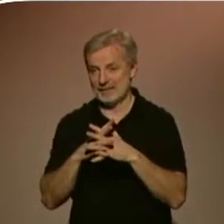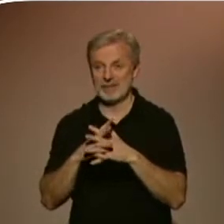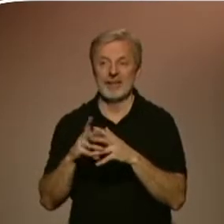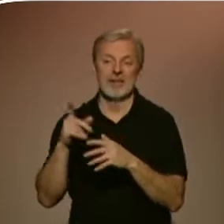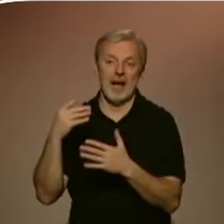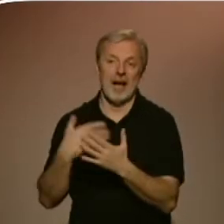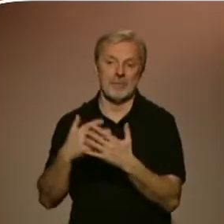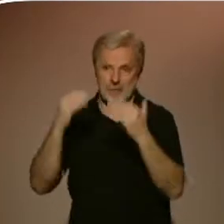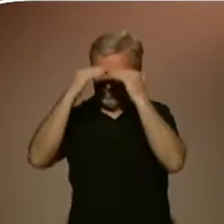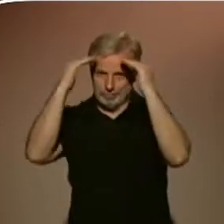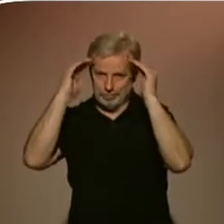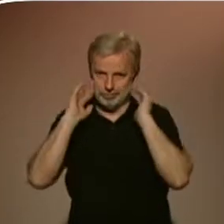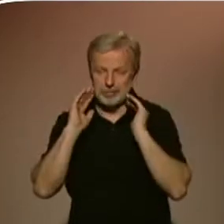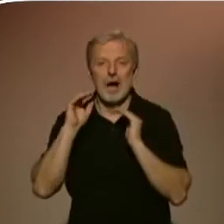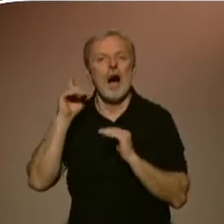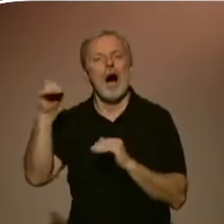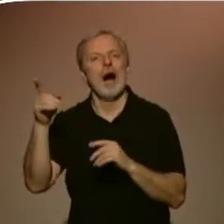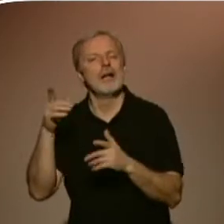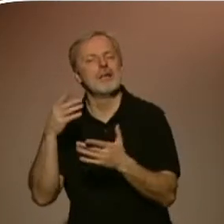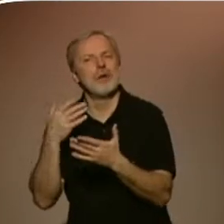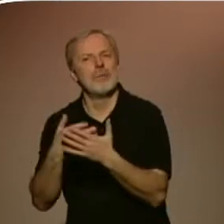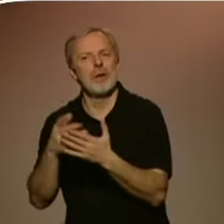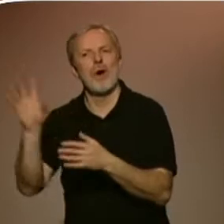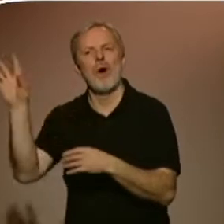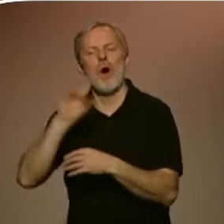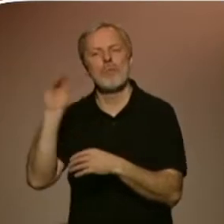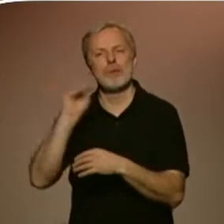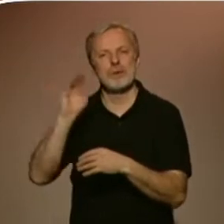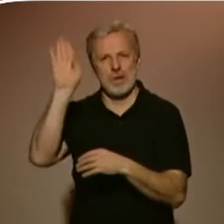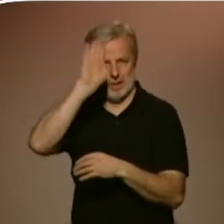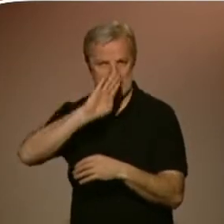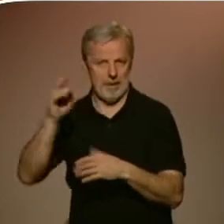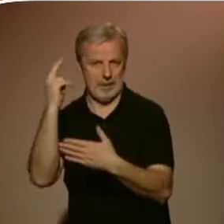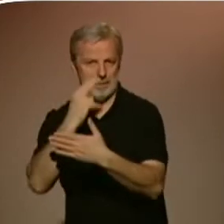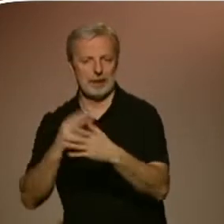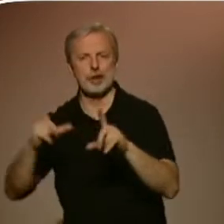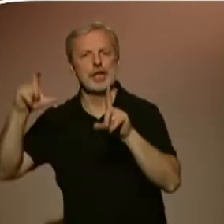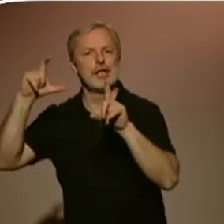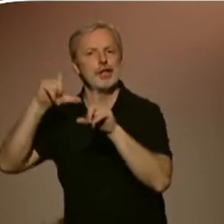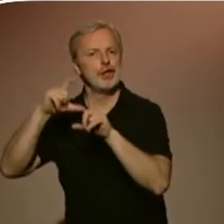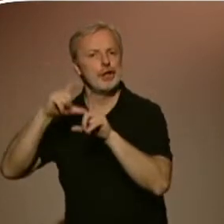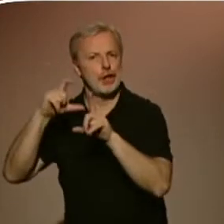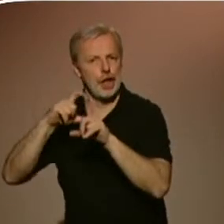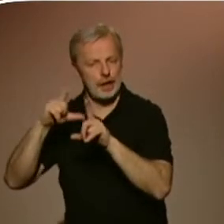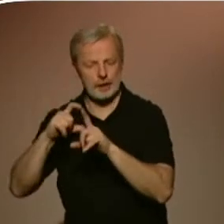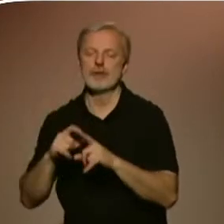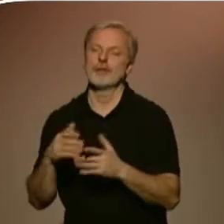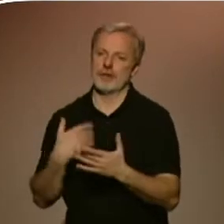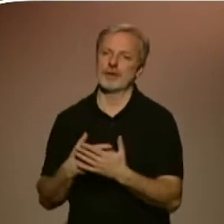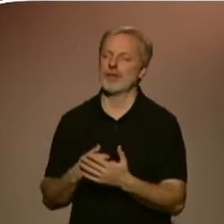protože například Dürer byl zlatník a ritec. Takže ty obrazy na těchto kvalitách zakládal. Takže je to vyloženě inspirace